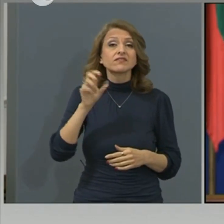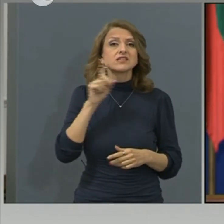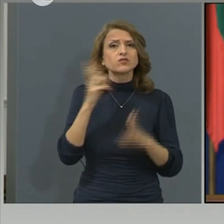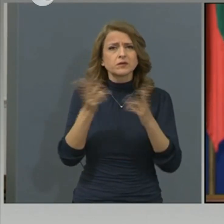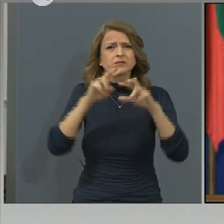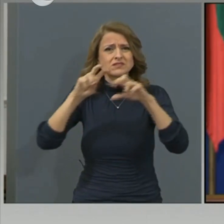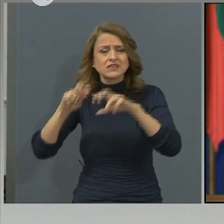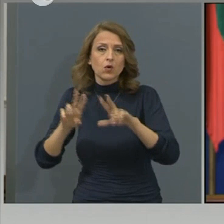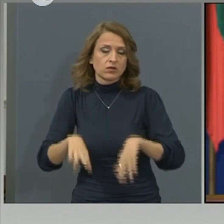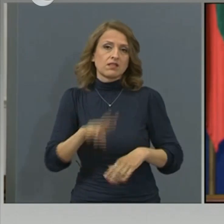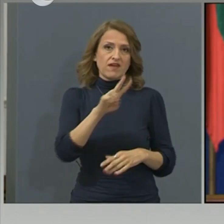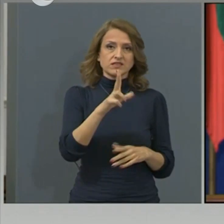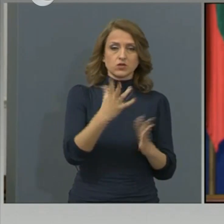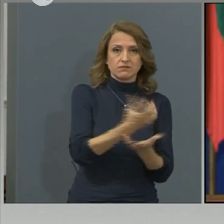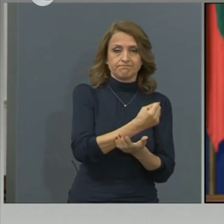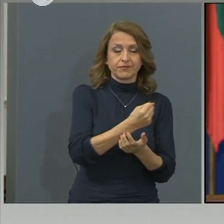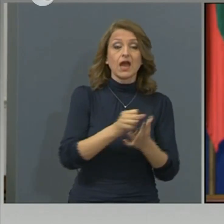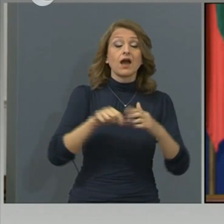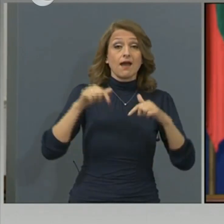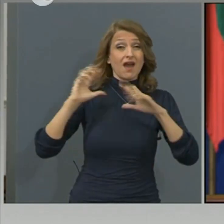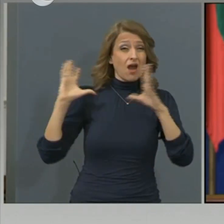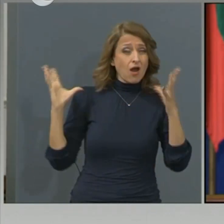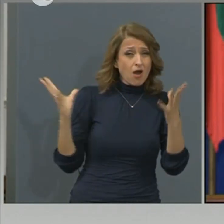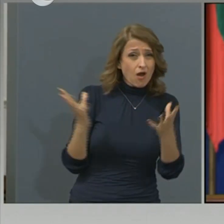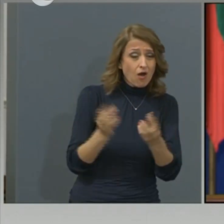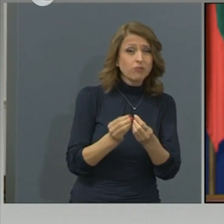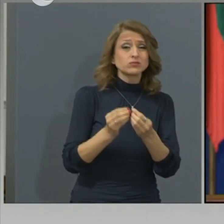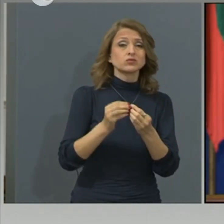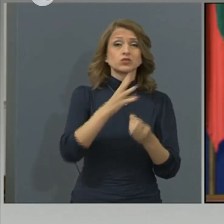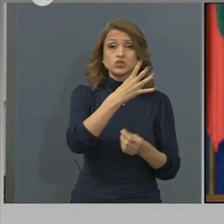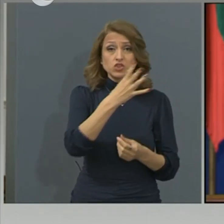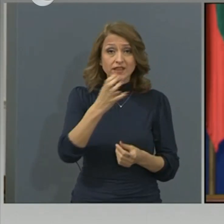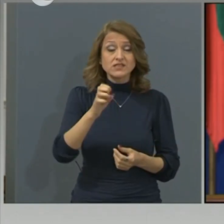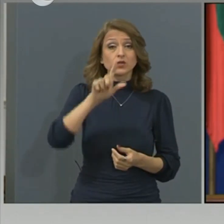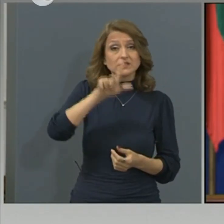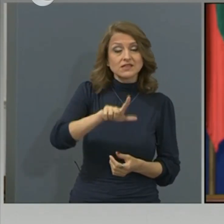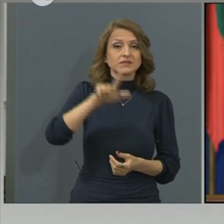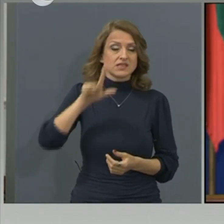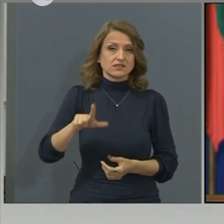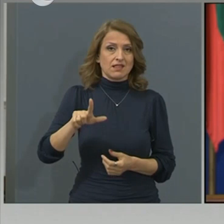Общо са до сега констатираните заразени 477.